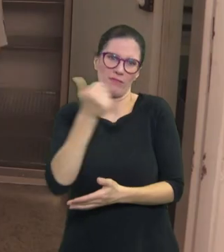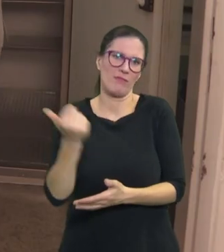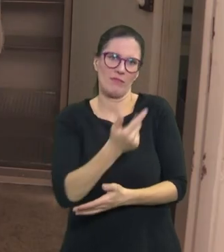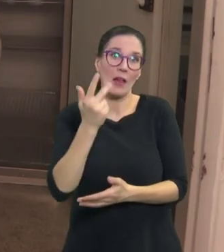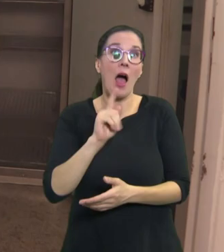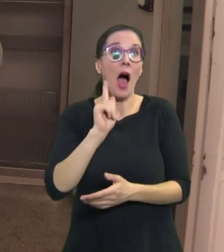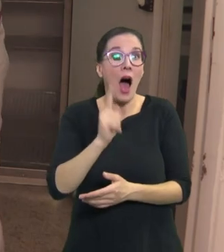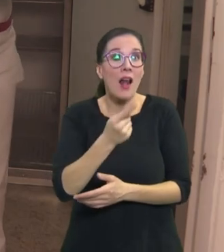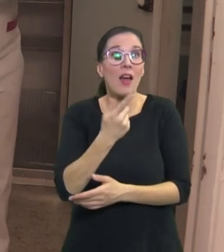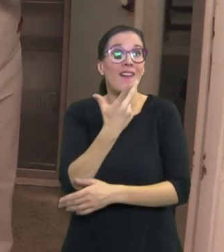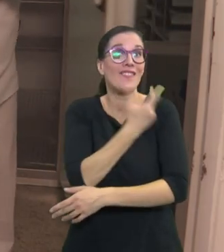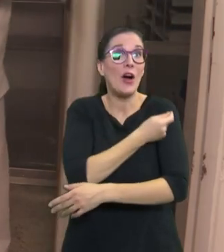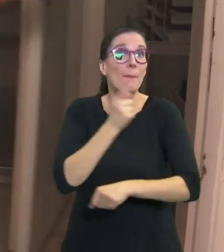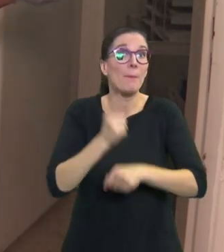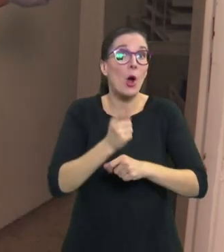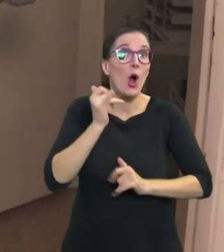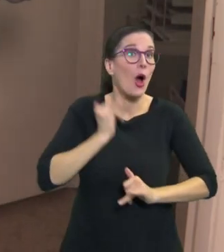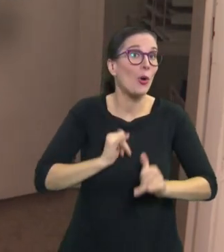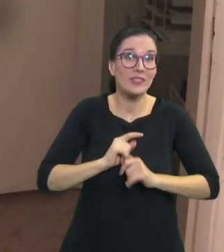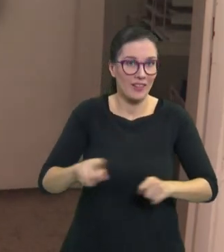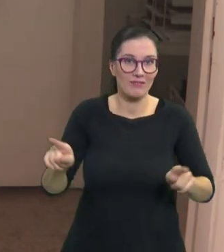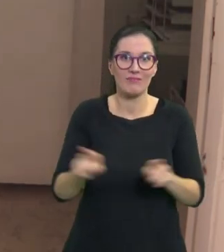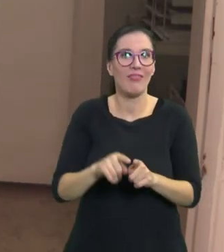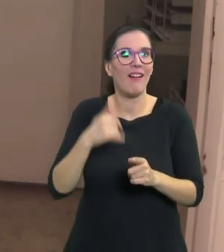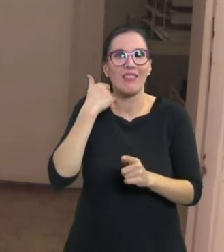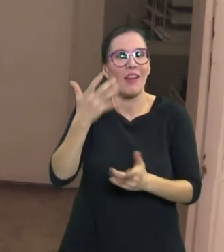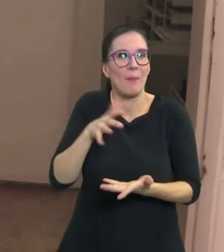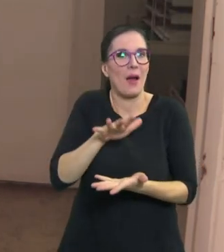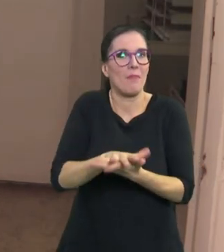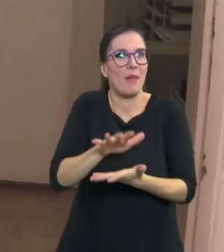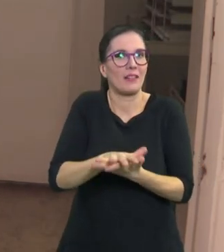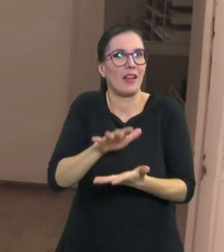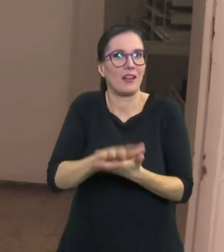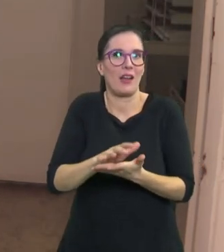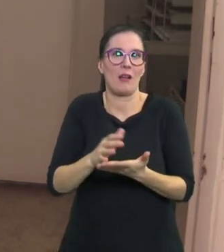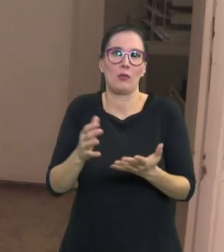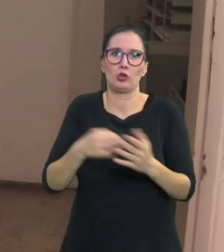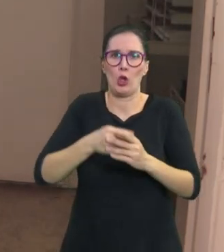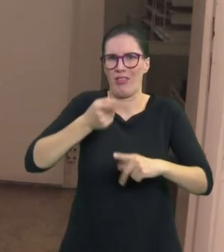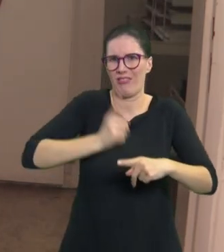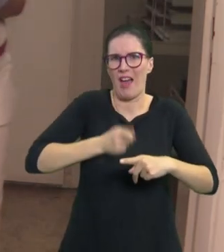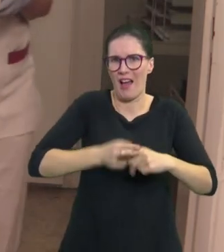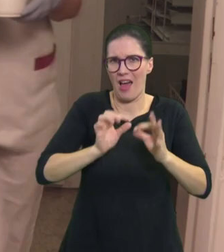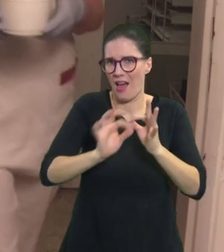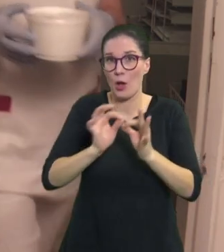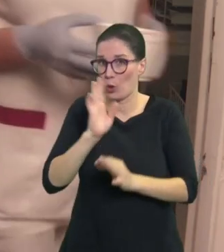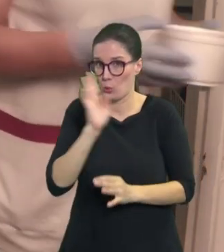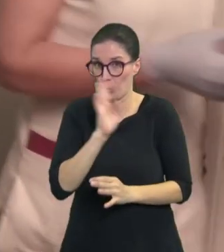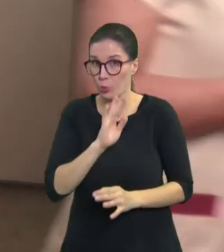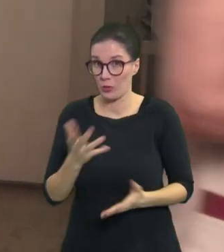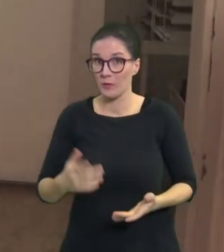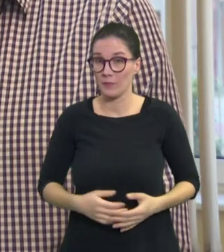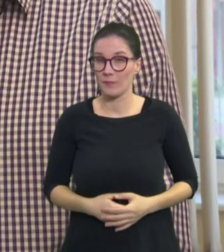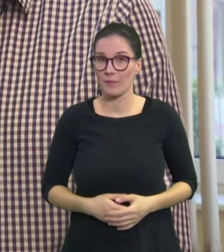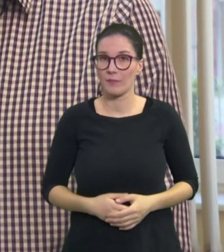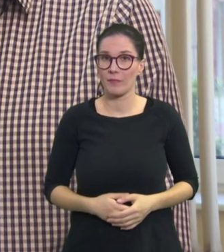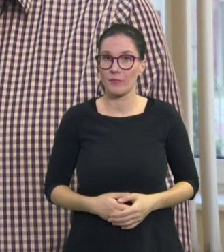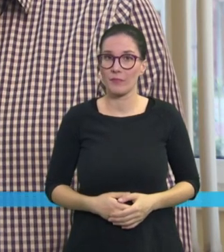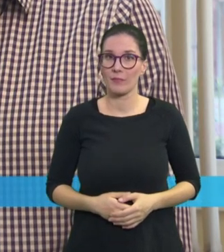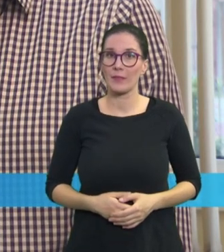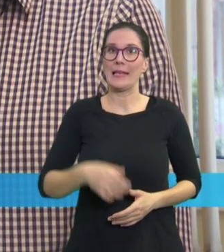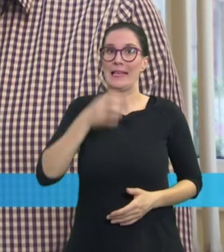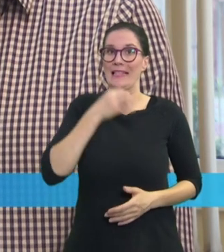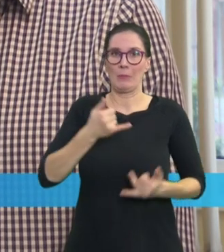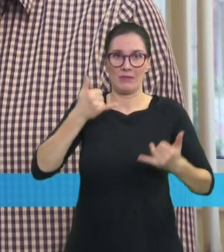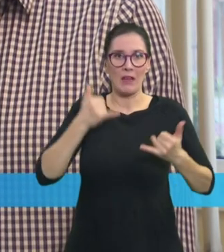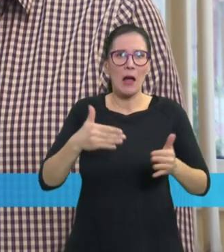nemocnici chybí. Na očkování nemá ani dostatek speciálních jehel. Kdyby jsme měli ze dne na den vyočkovat